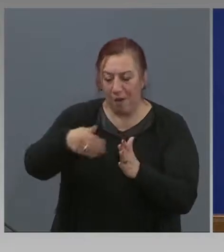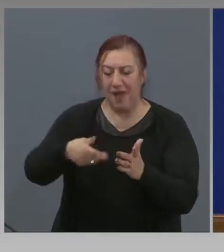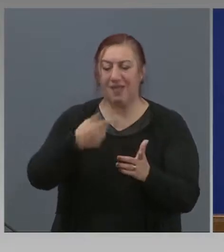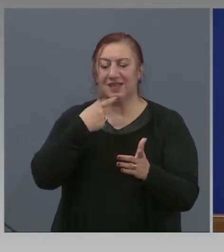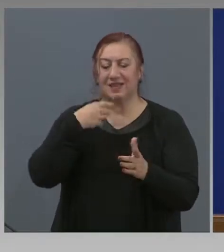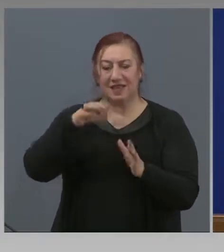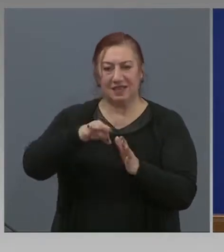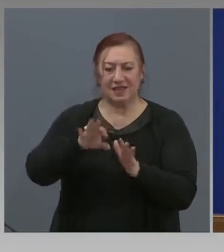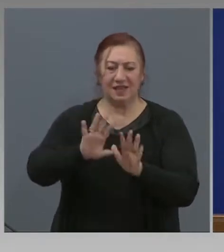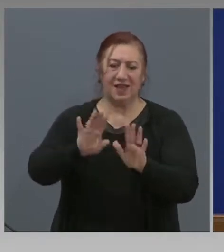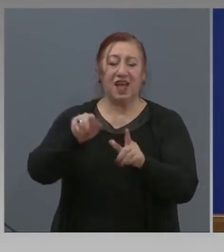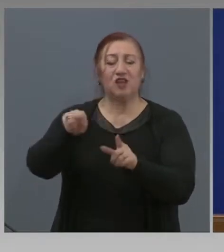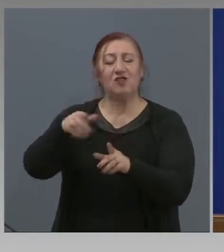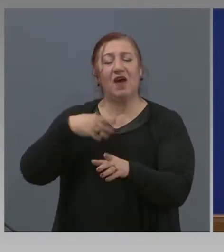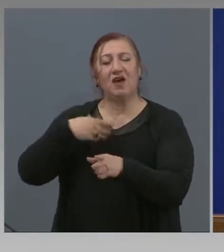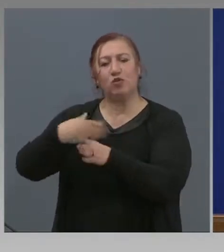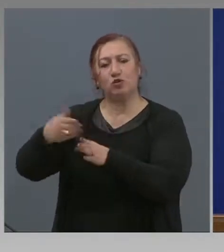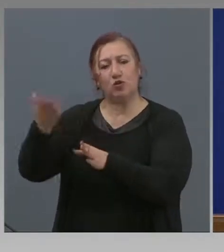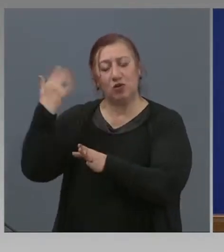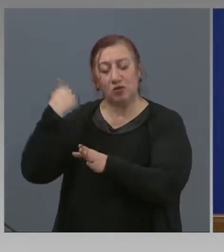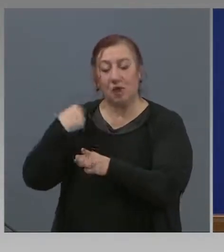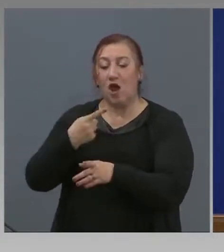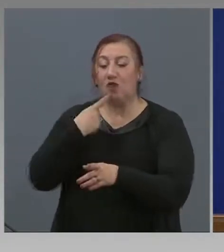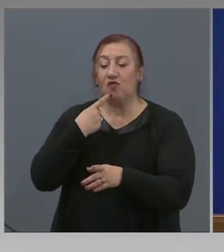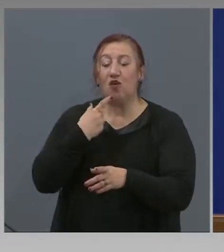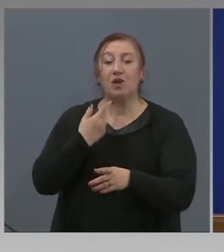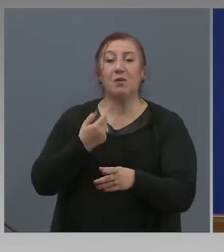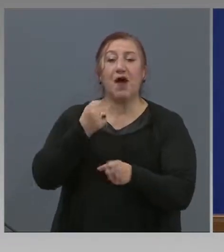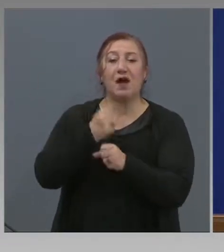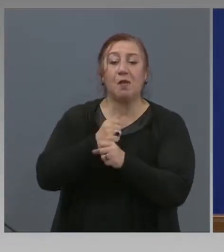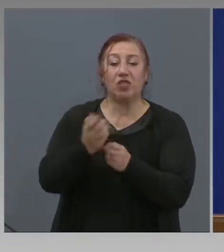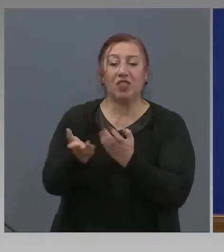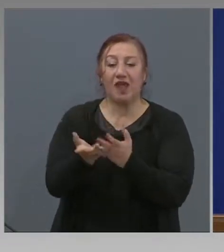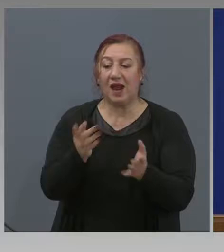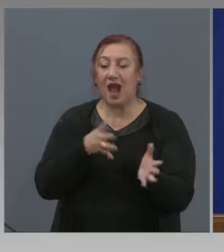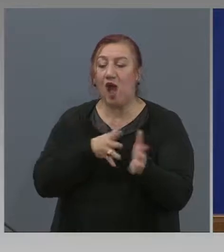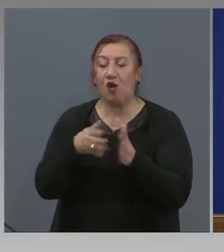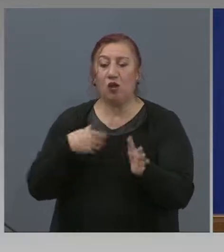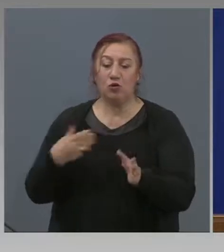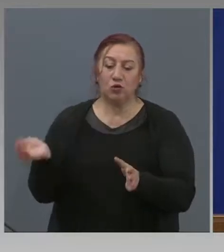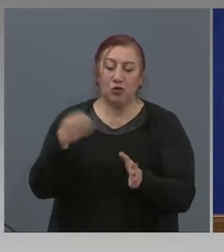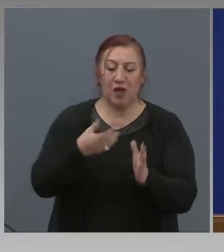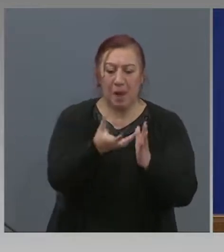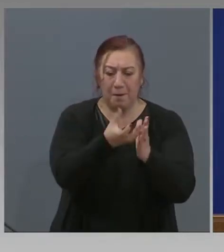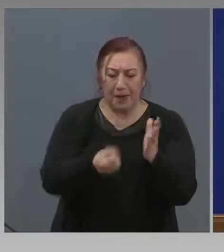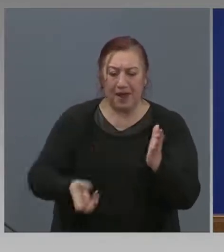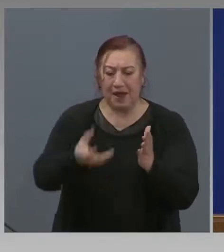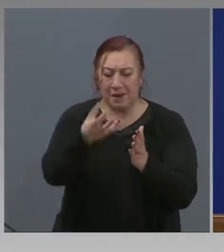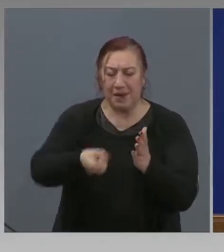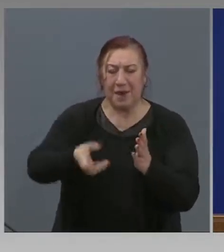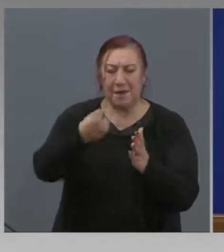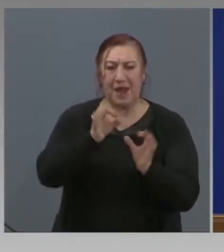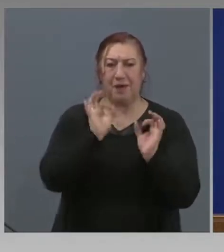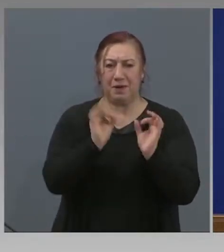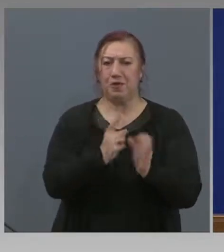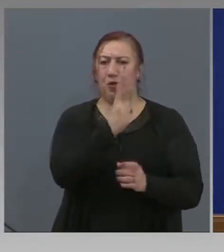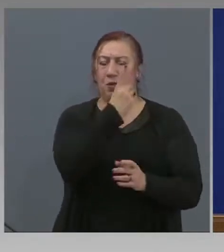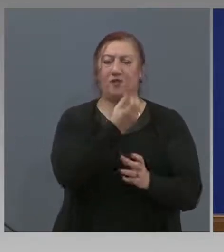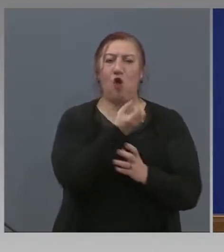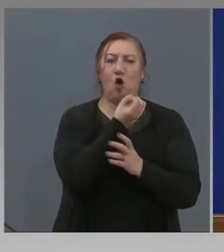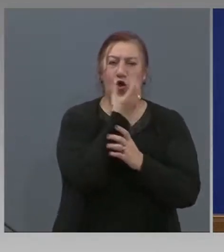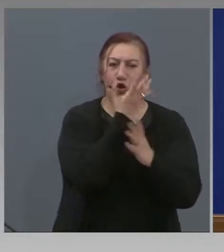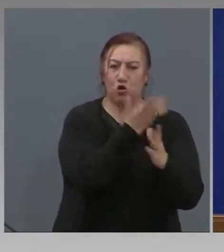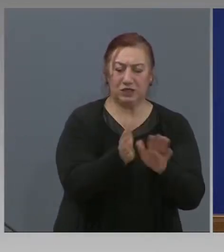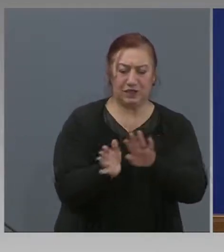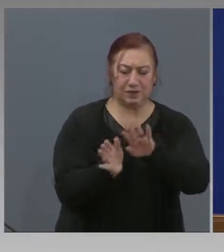на эти механизаторите. Говорим за работна ръка, за прибиране на реколтата. Да оберем розовия цвят, да